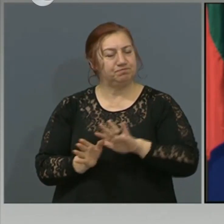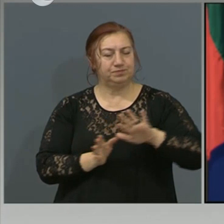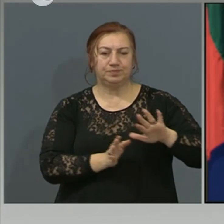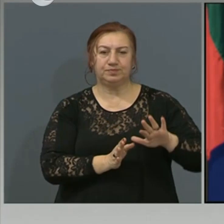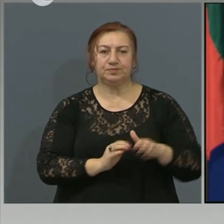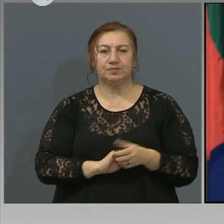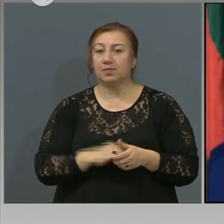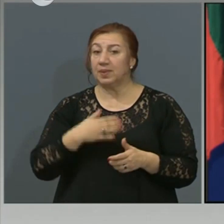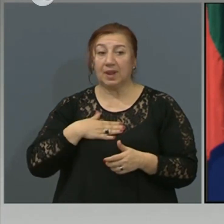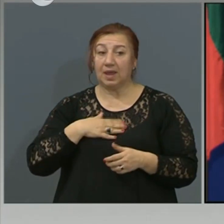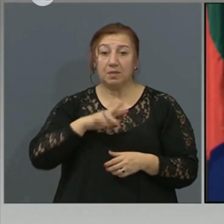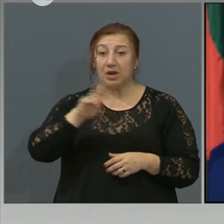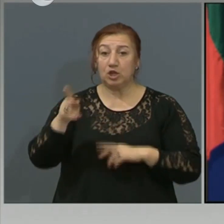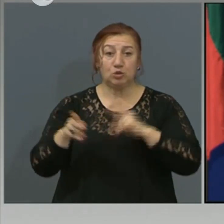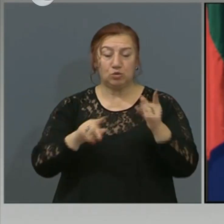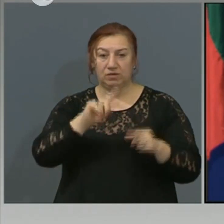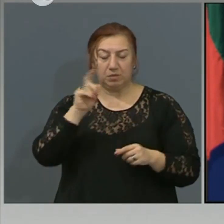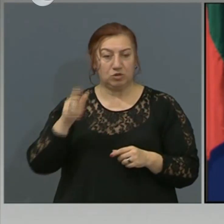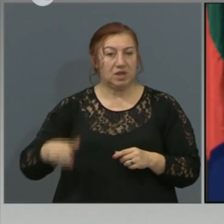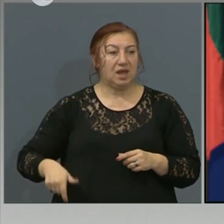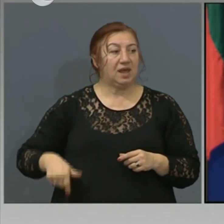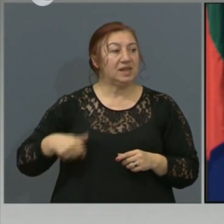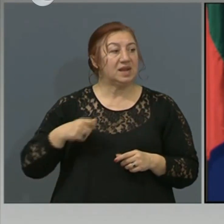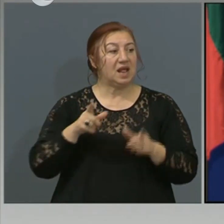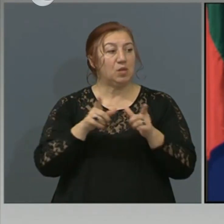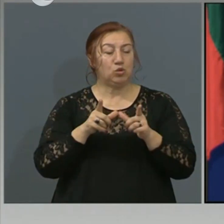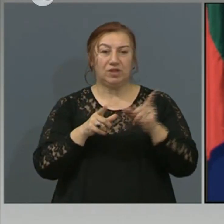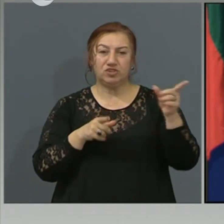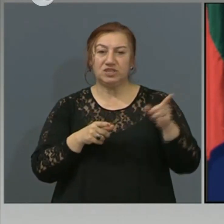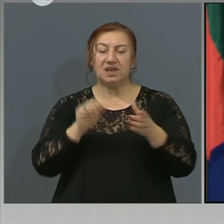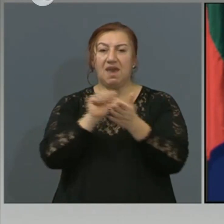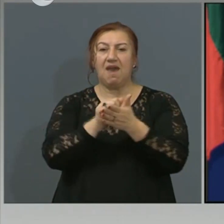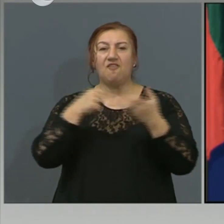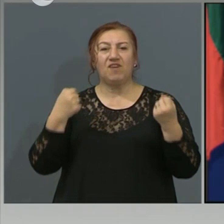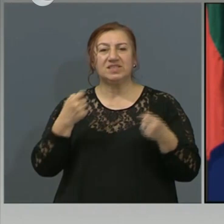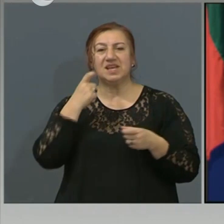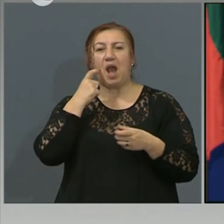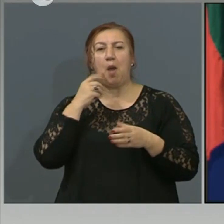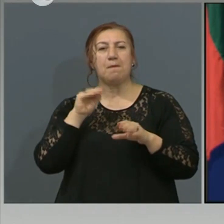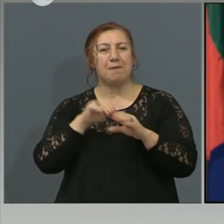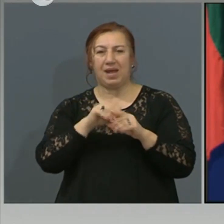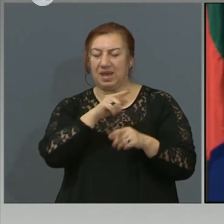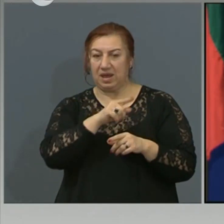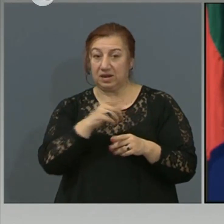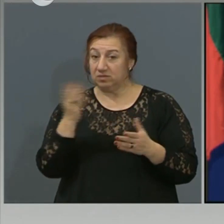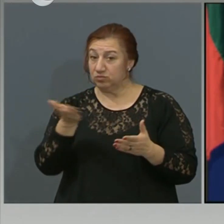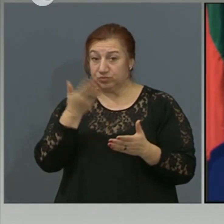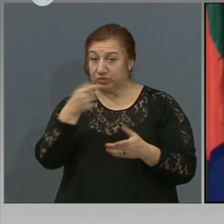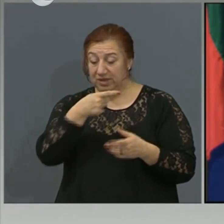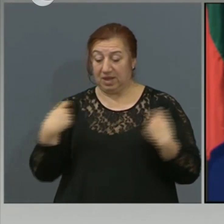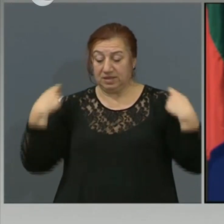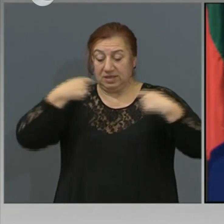Има ли други въпроси? Генерал Модъвчийски вестник Банкер, искам да попитам, вече сертифицирани ли са тези облекла?